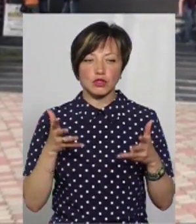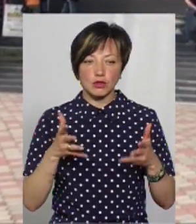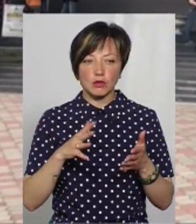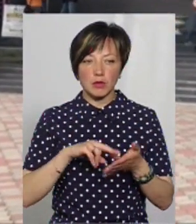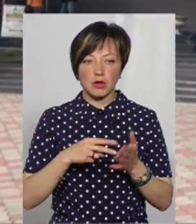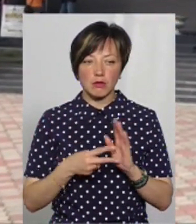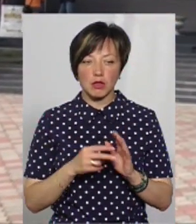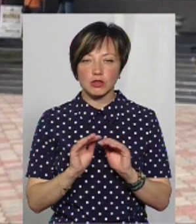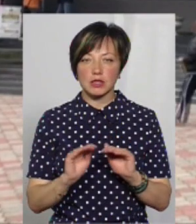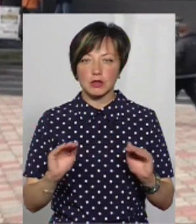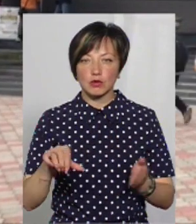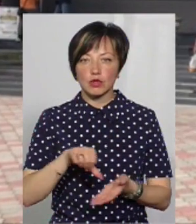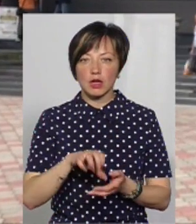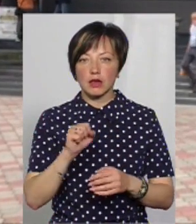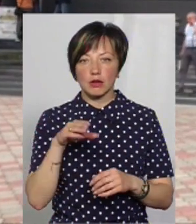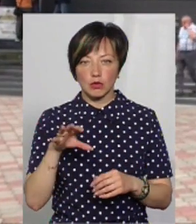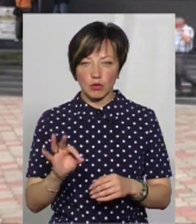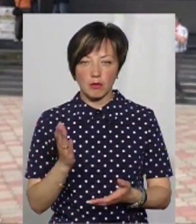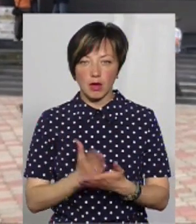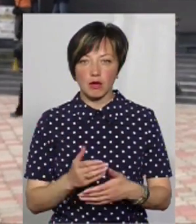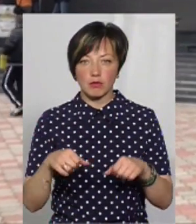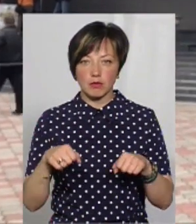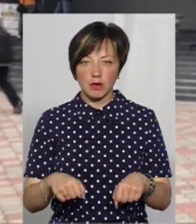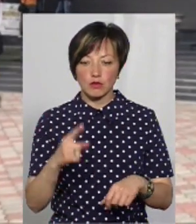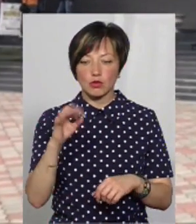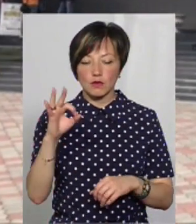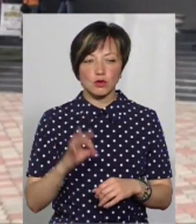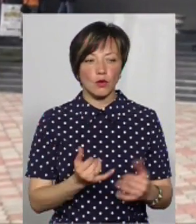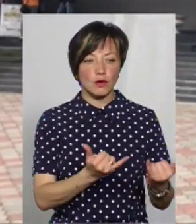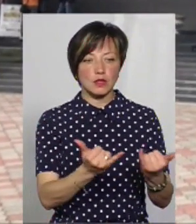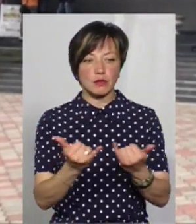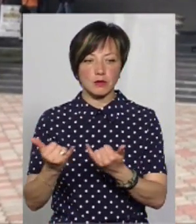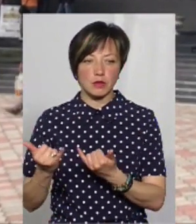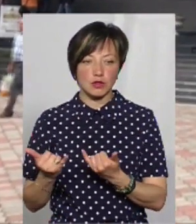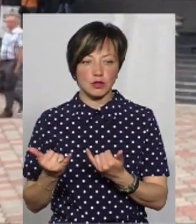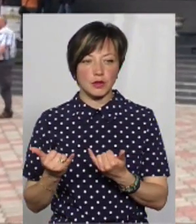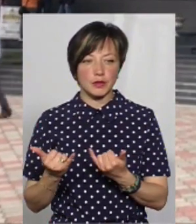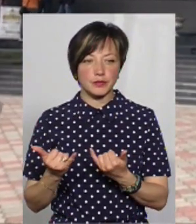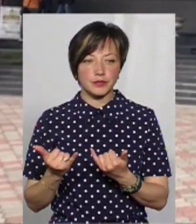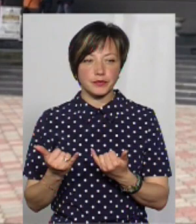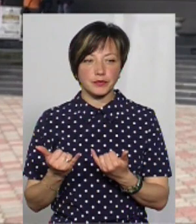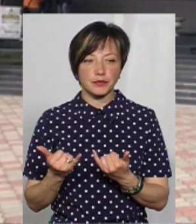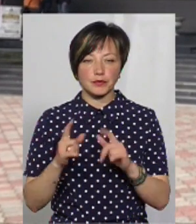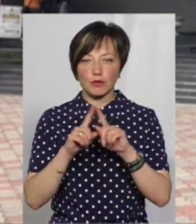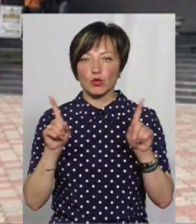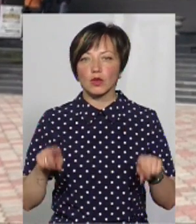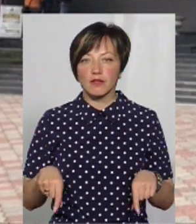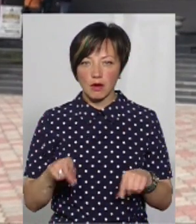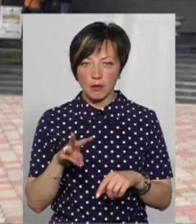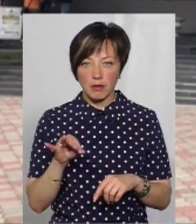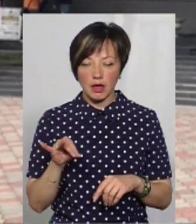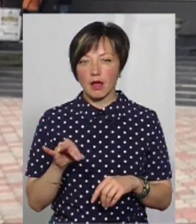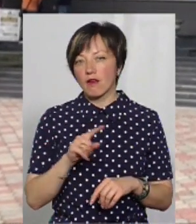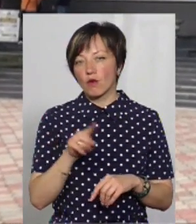передбачено, що дітки-учасників АТО мають бути 100% забезпечені путівками.